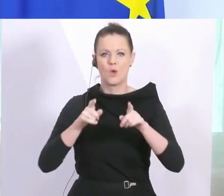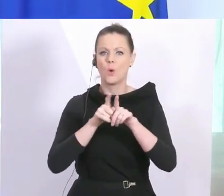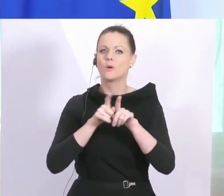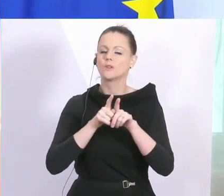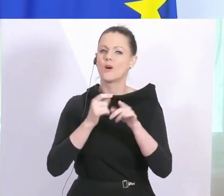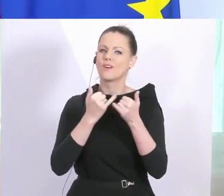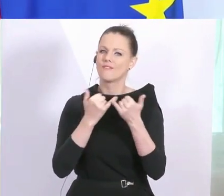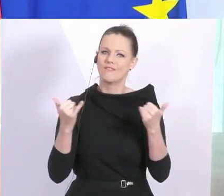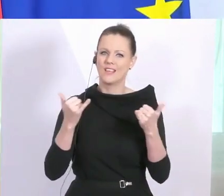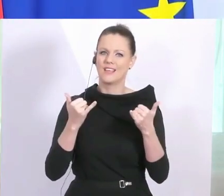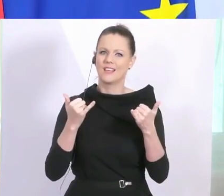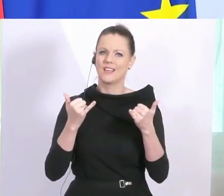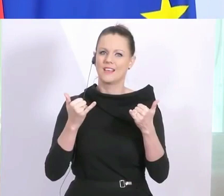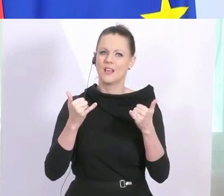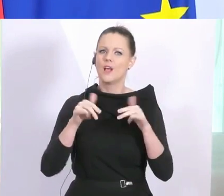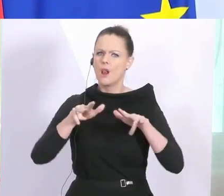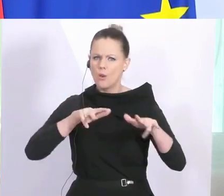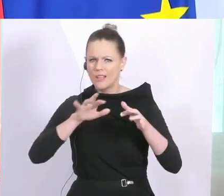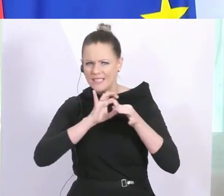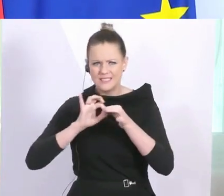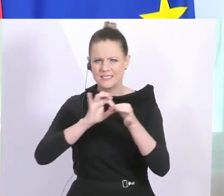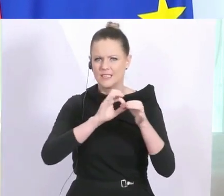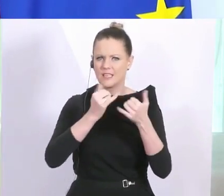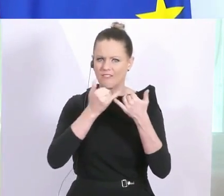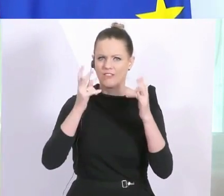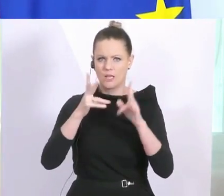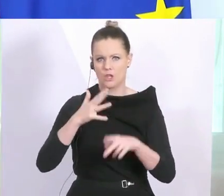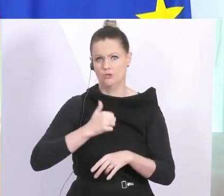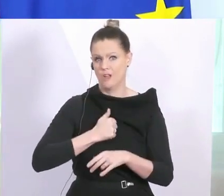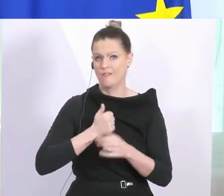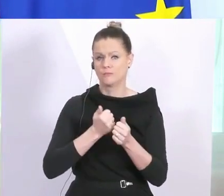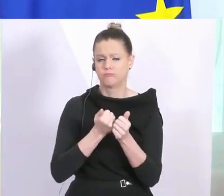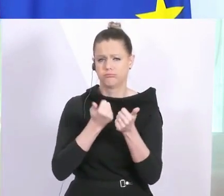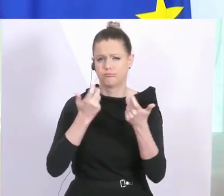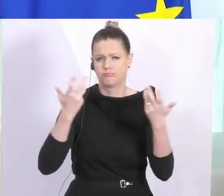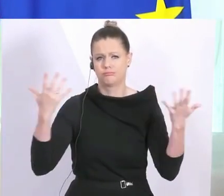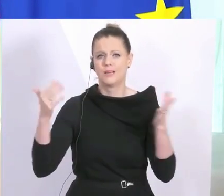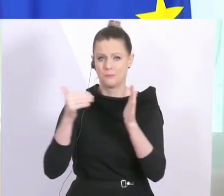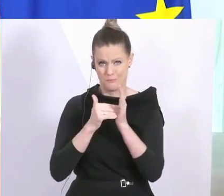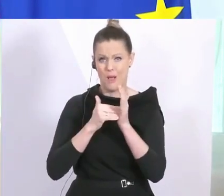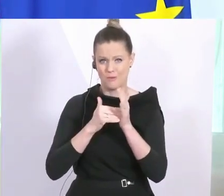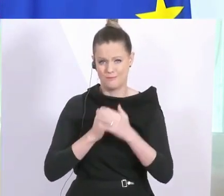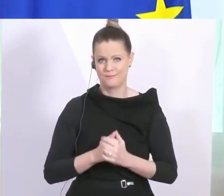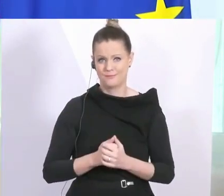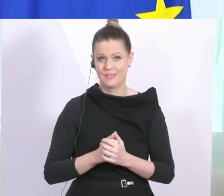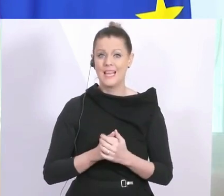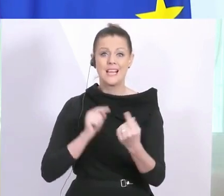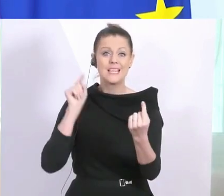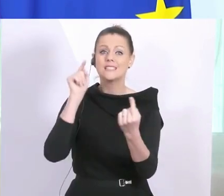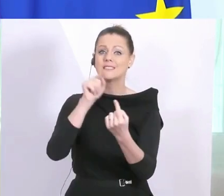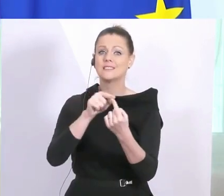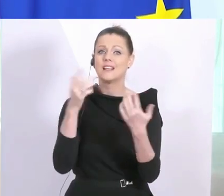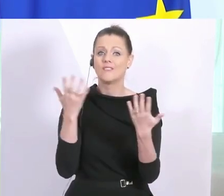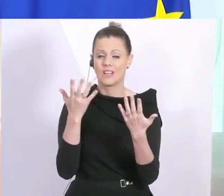auch die Logistik in so großen Mengen hinbekommen. Zielsetzung ist natürlich mittelfristig,